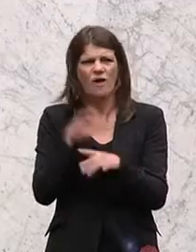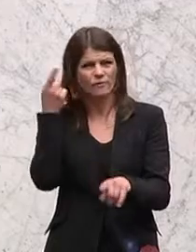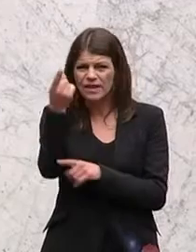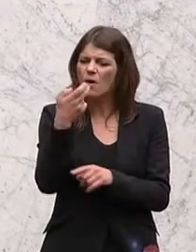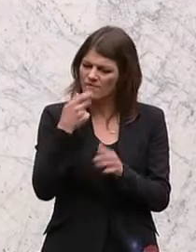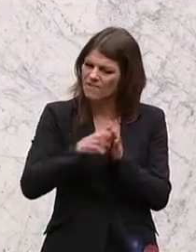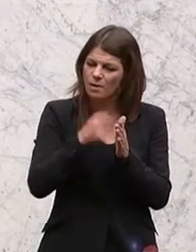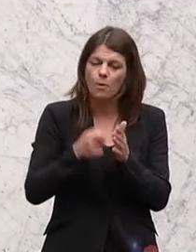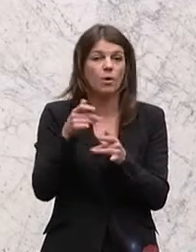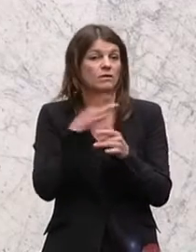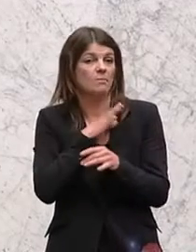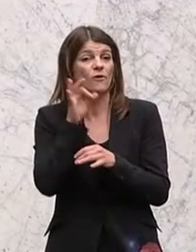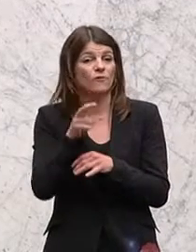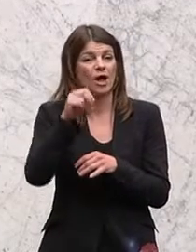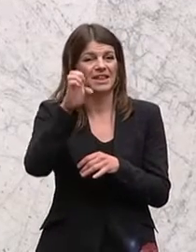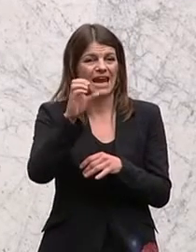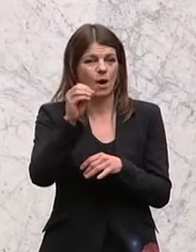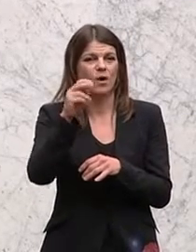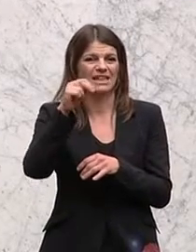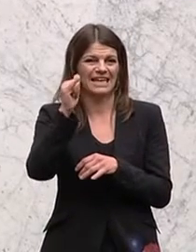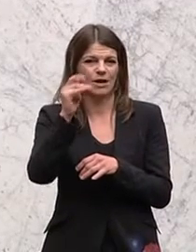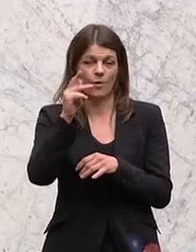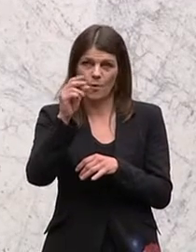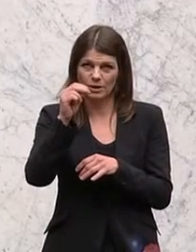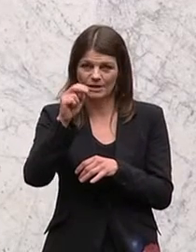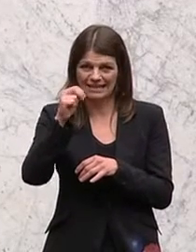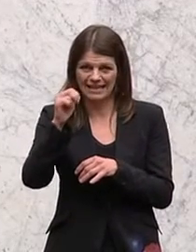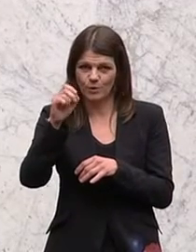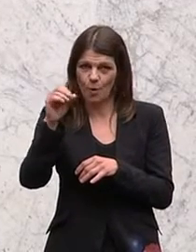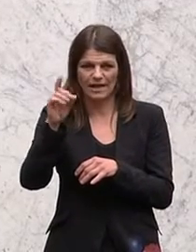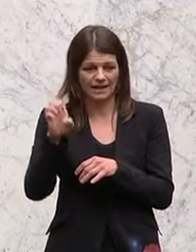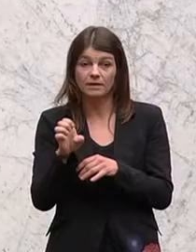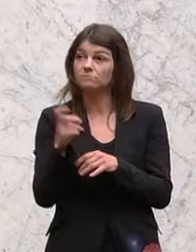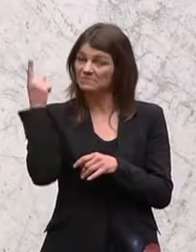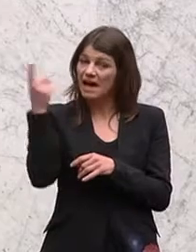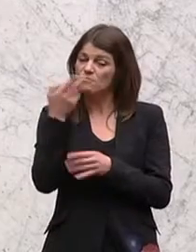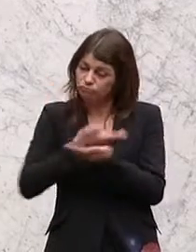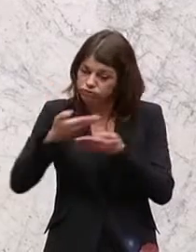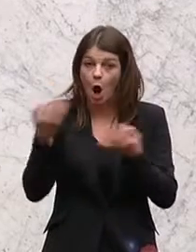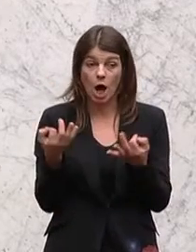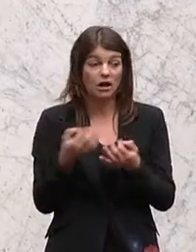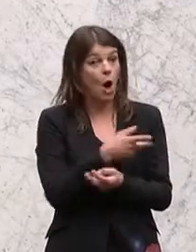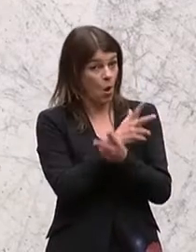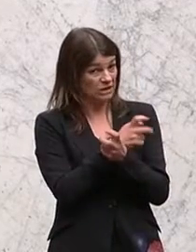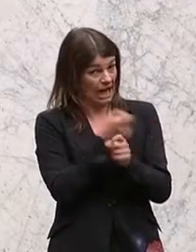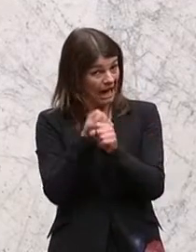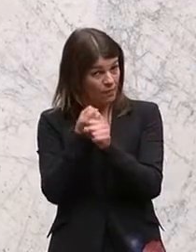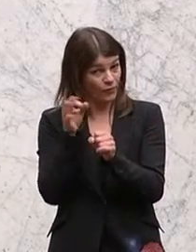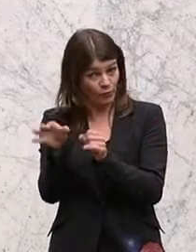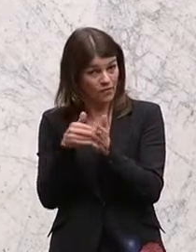Neonicotinoiden befunden wird, wird sich Österreich für ein weiteres Verbot von